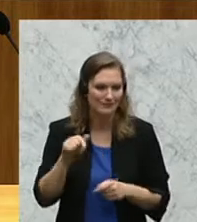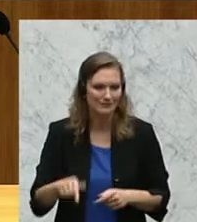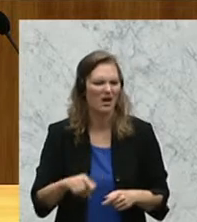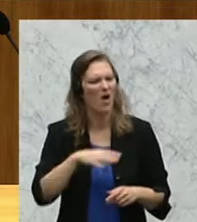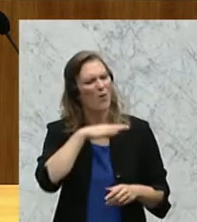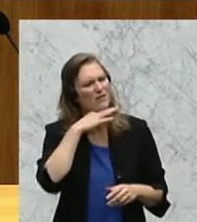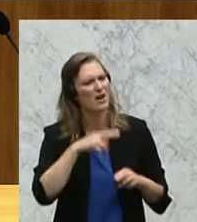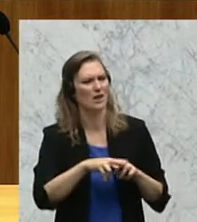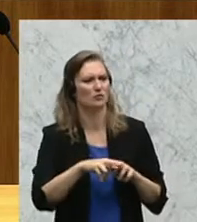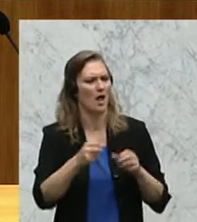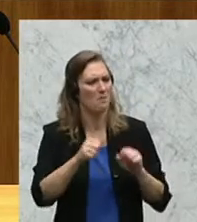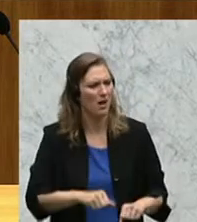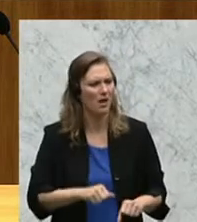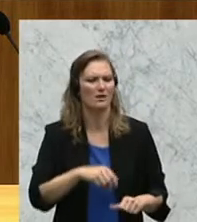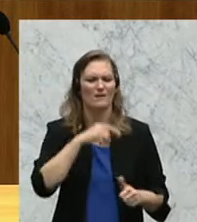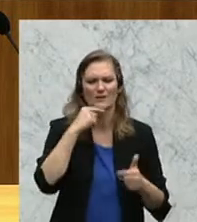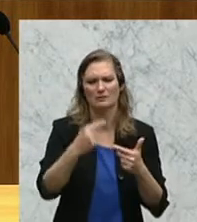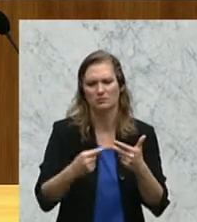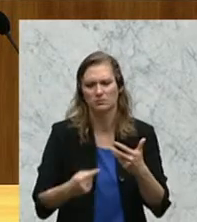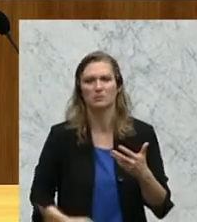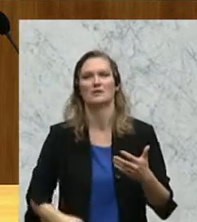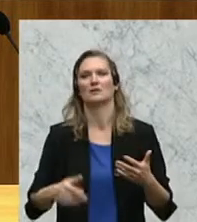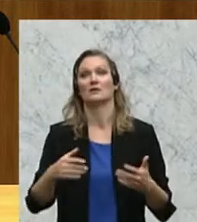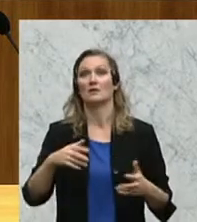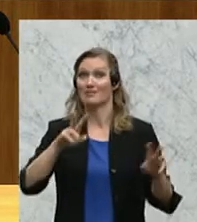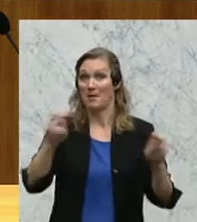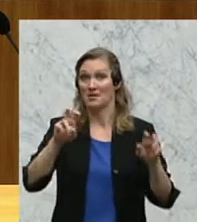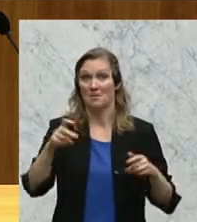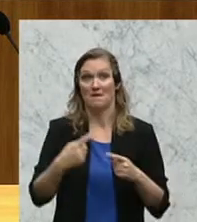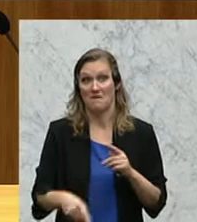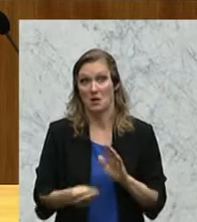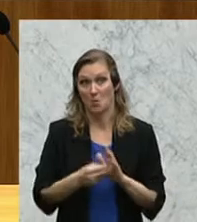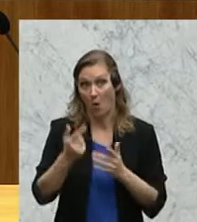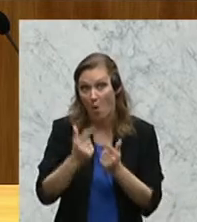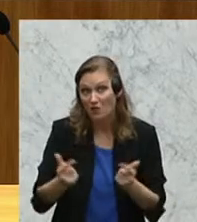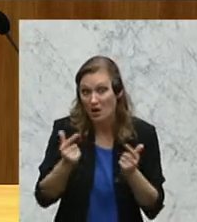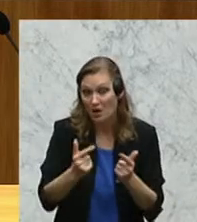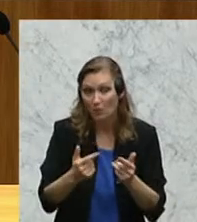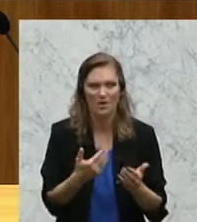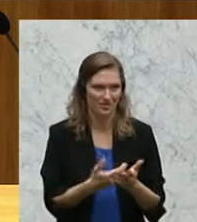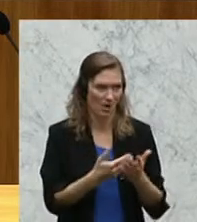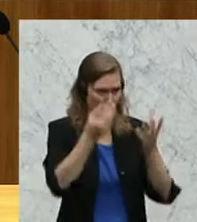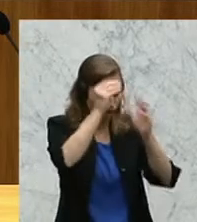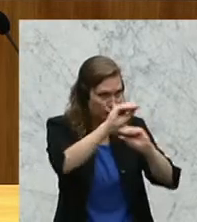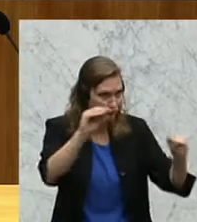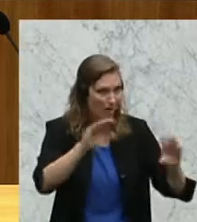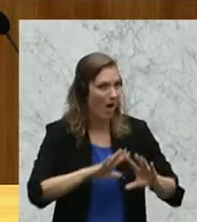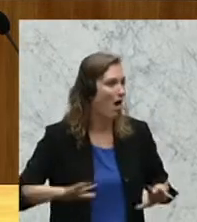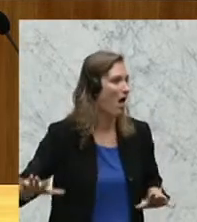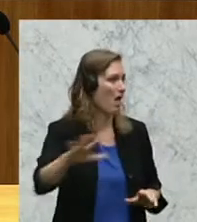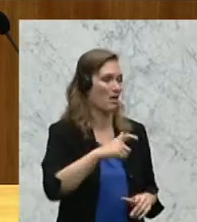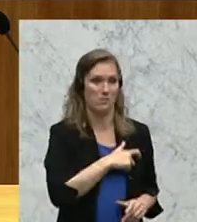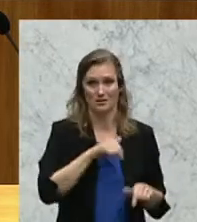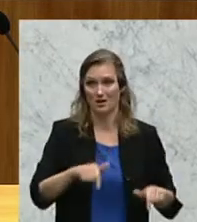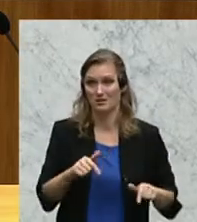hat in letzter Zeit, die nach Aufklärung rufen. Ich möchte daher allen politischen Parteien, allen Mandataren im Hohen